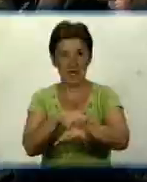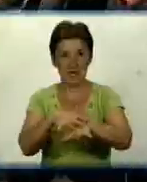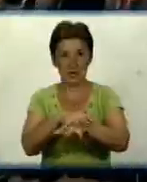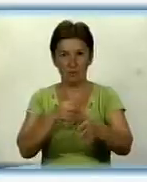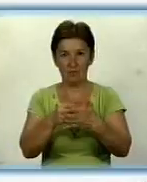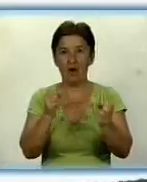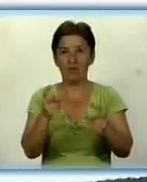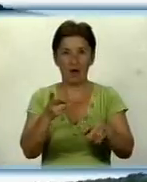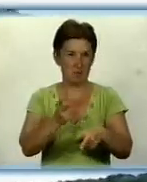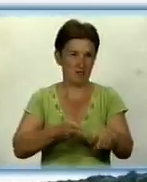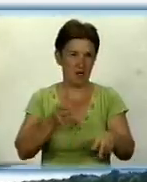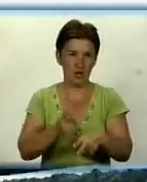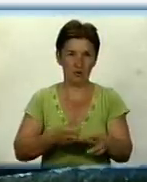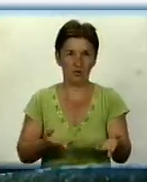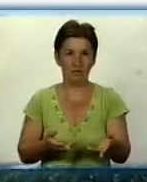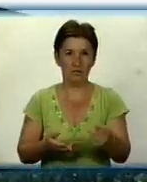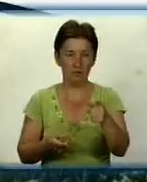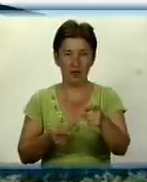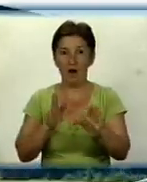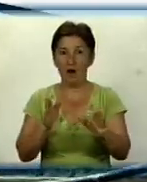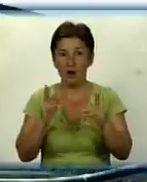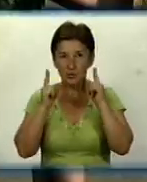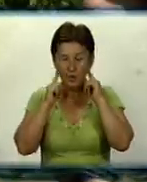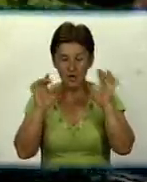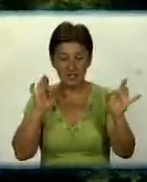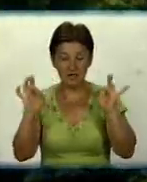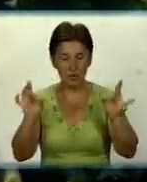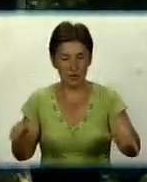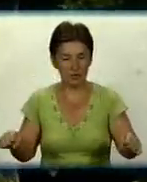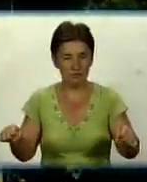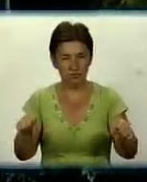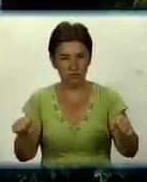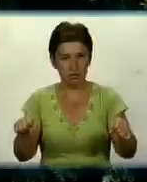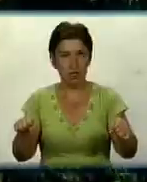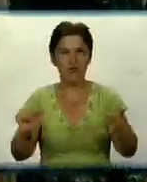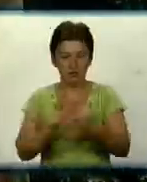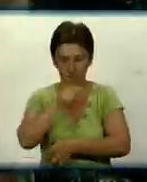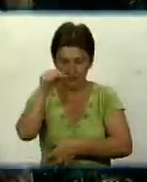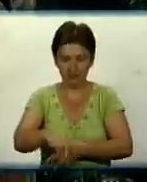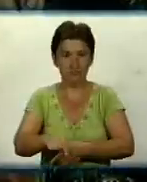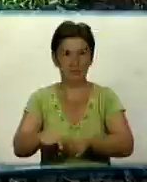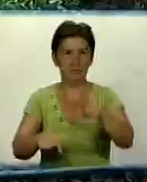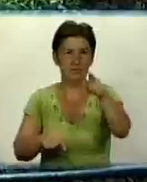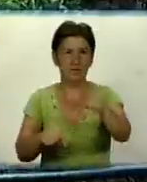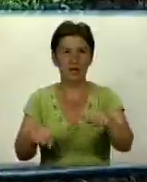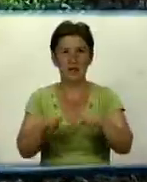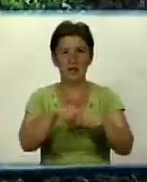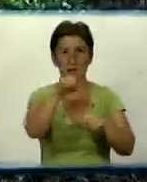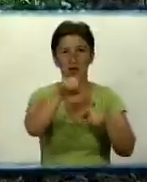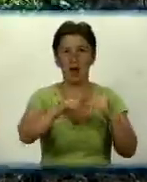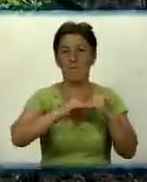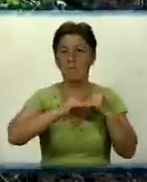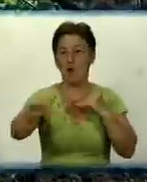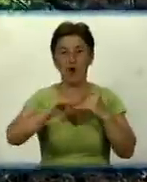Як тільки пристрій реагує спеціальним звуком, пошуковці беруться за лопати. Кажуть, це поле – одне з кількох так званих полів